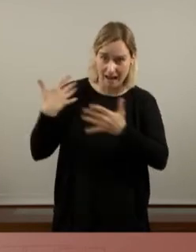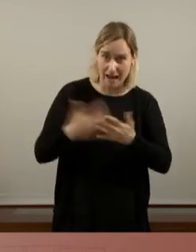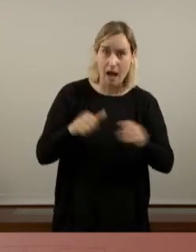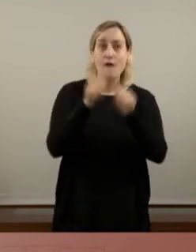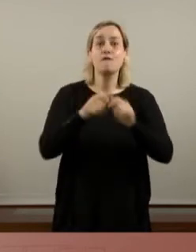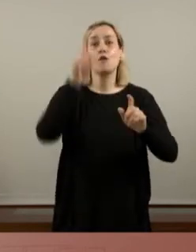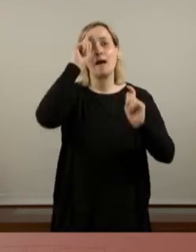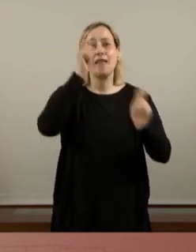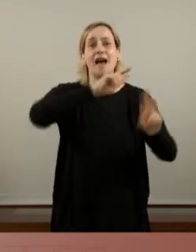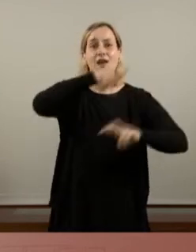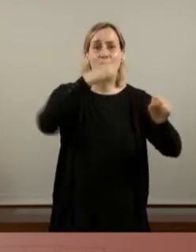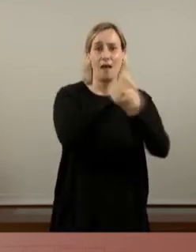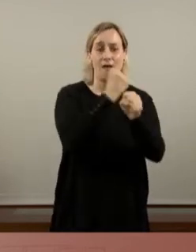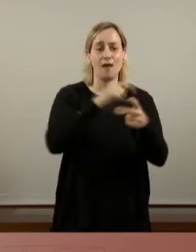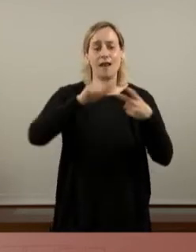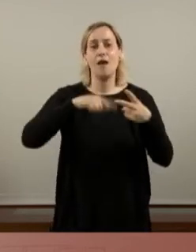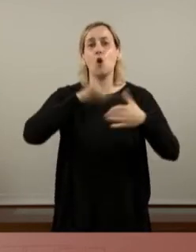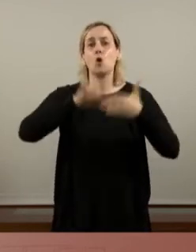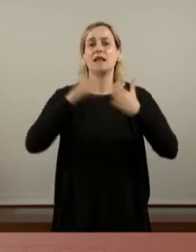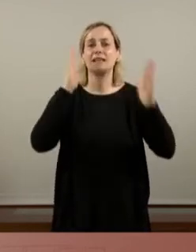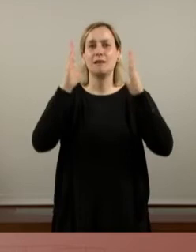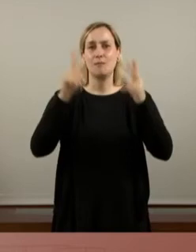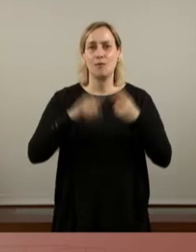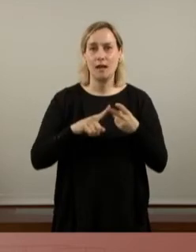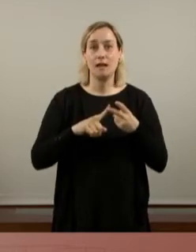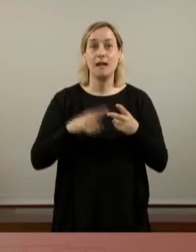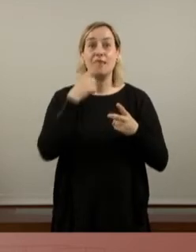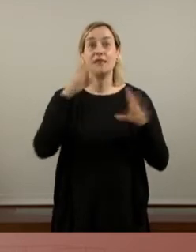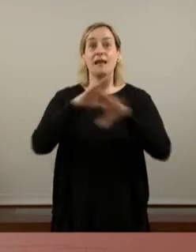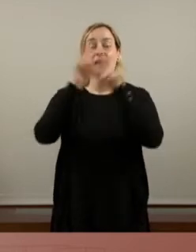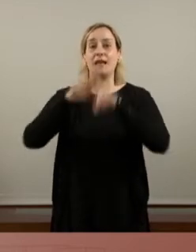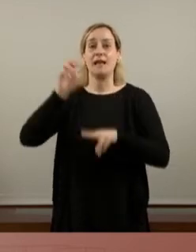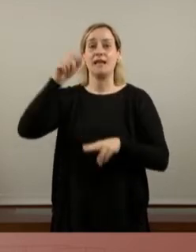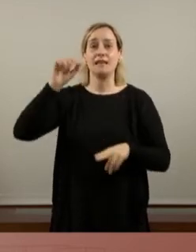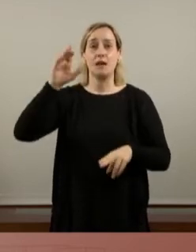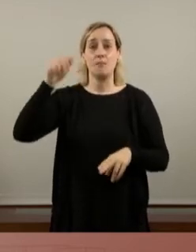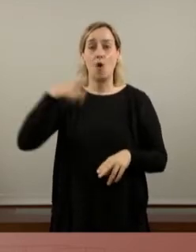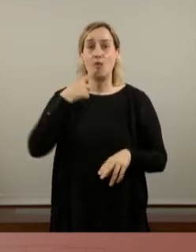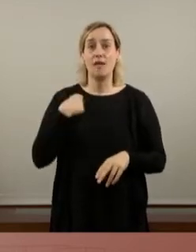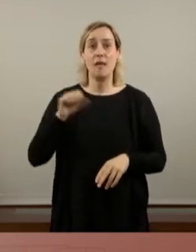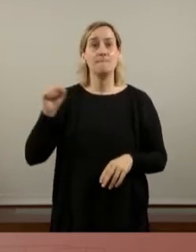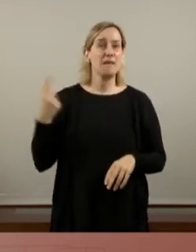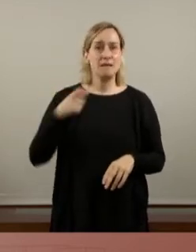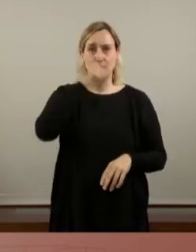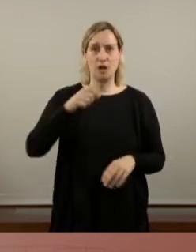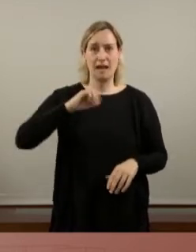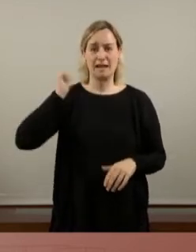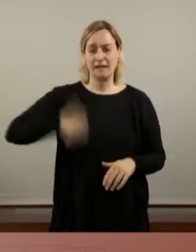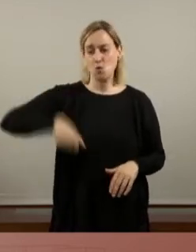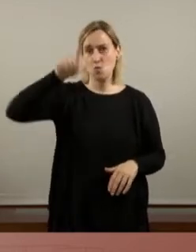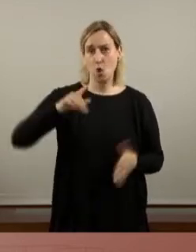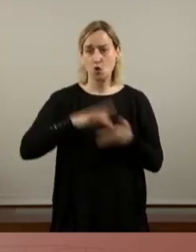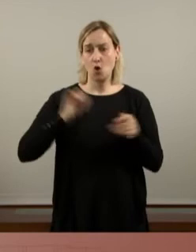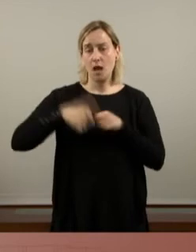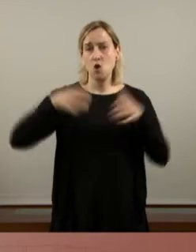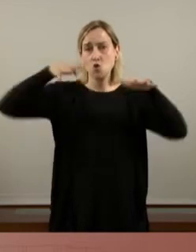laboral, de contractes temporals, segons Intermón, sabem que les mil persones més riques del món van trigar nou